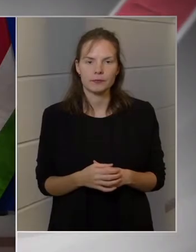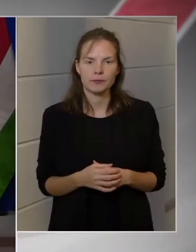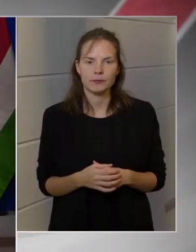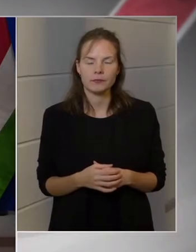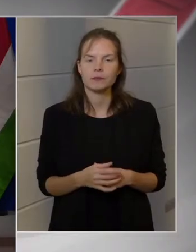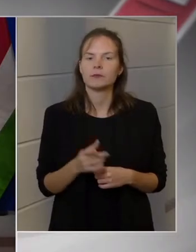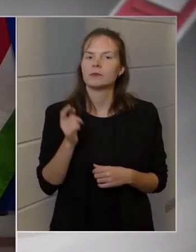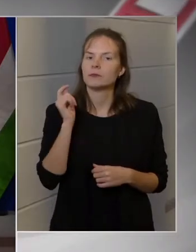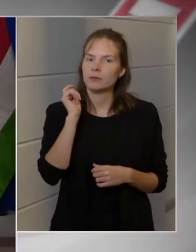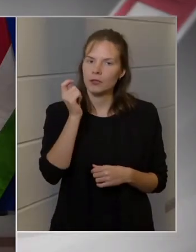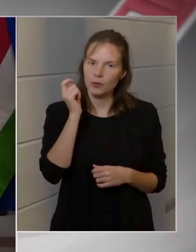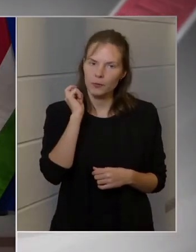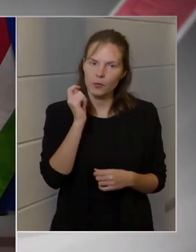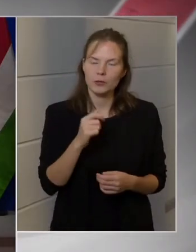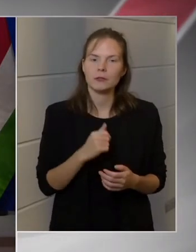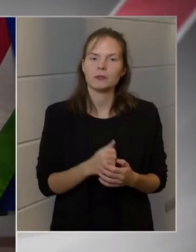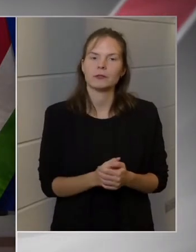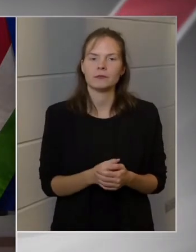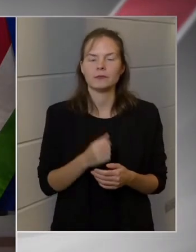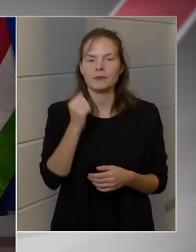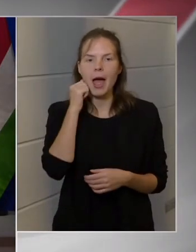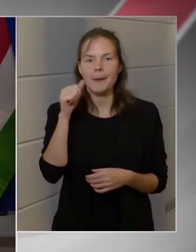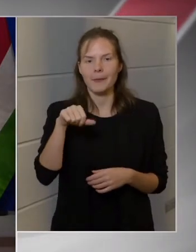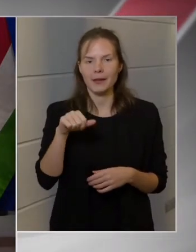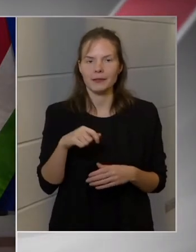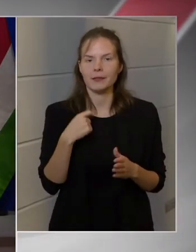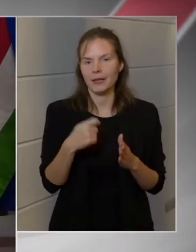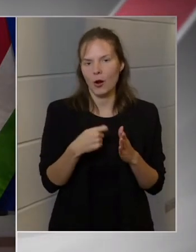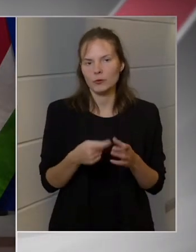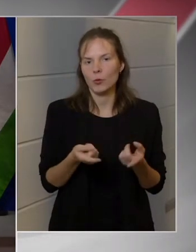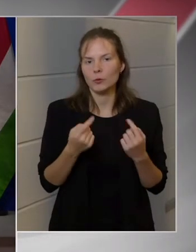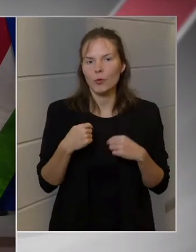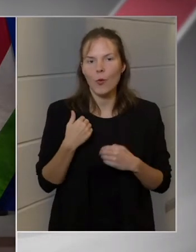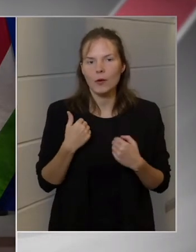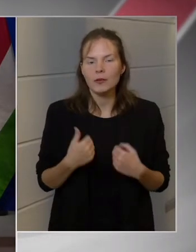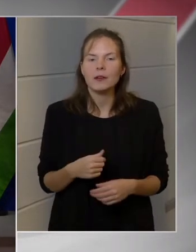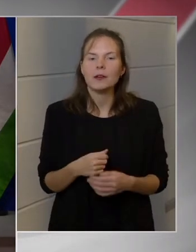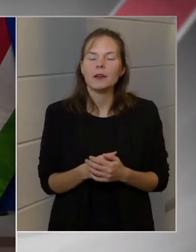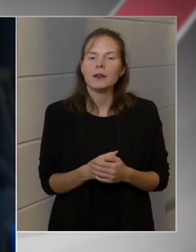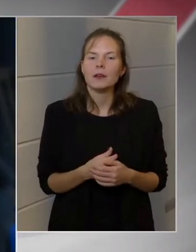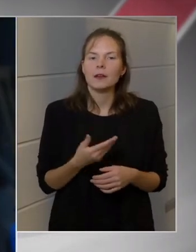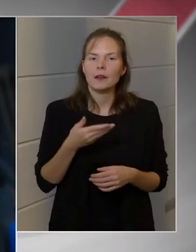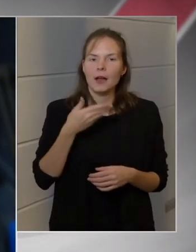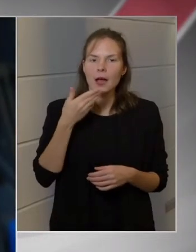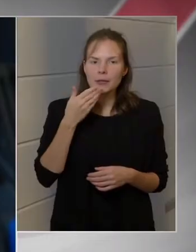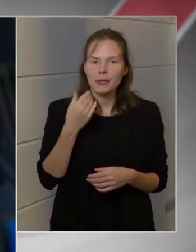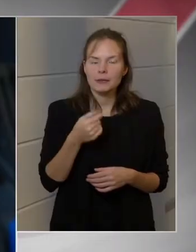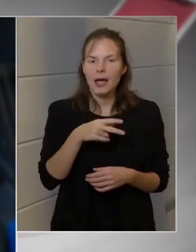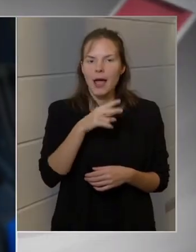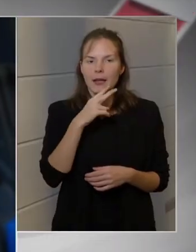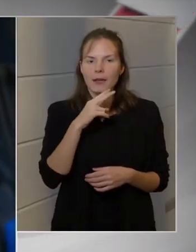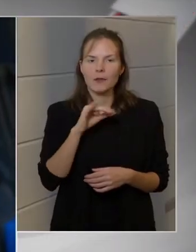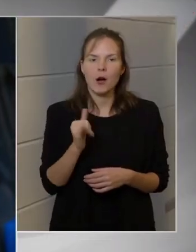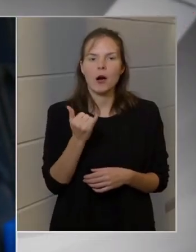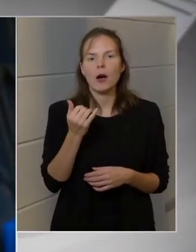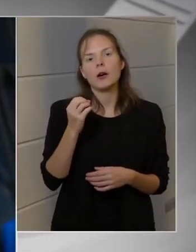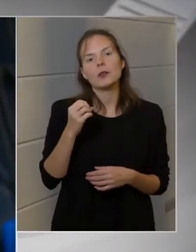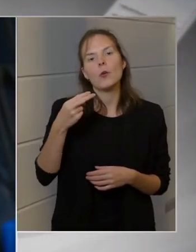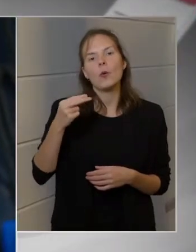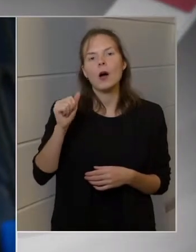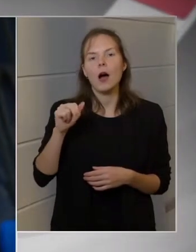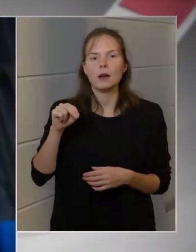Jó napot, én Kucsav Renáta vagyok, emegy híradótól. Említette Ilva Johansson belügyi biztos szavait,